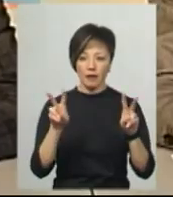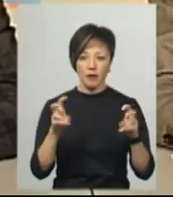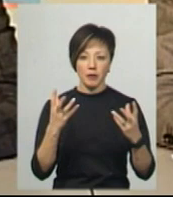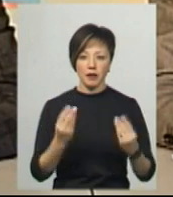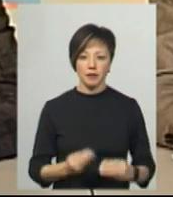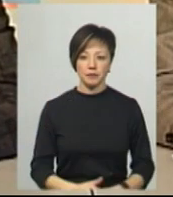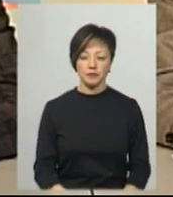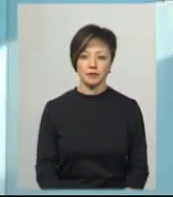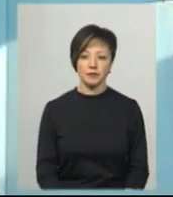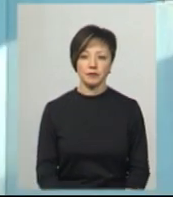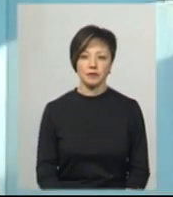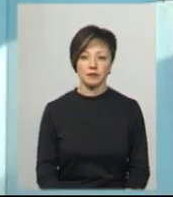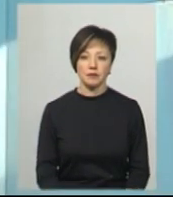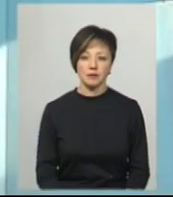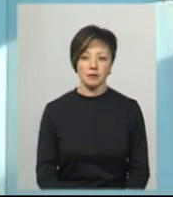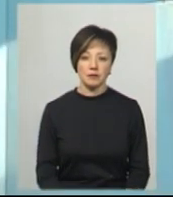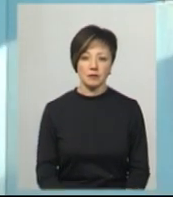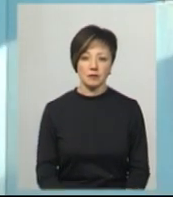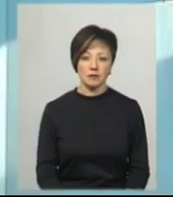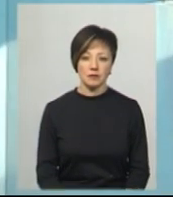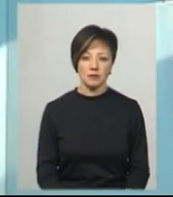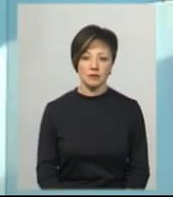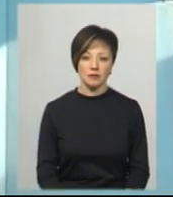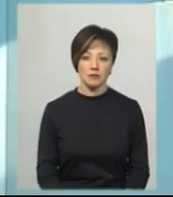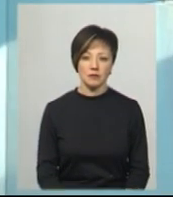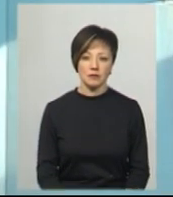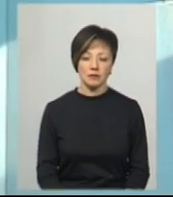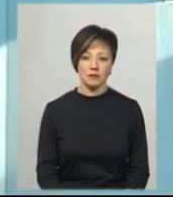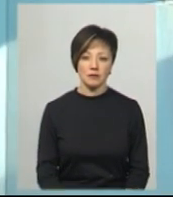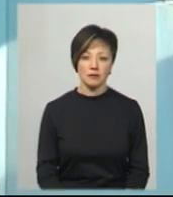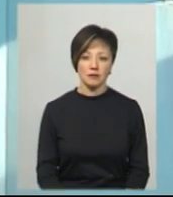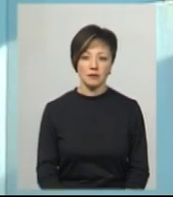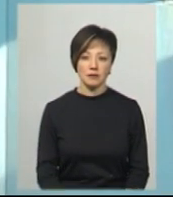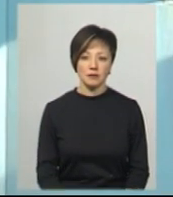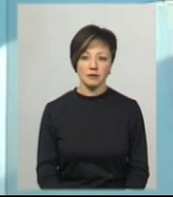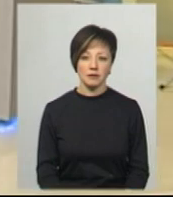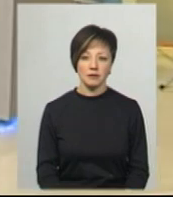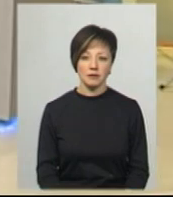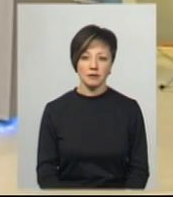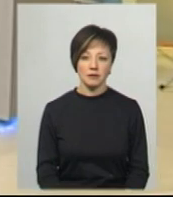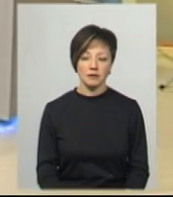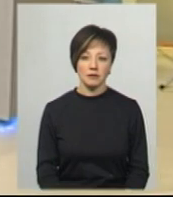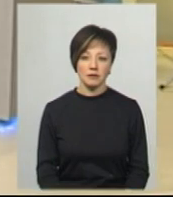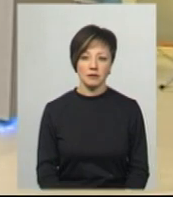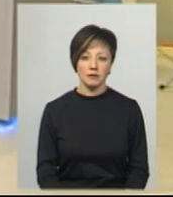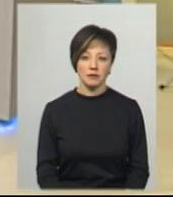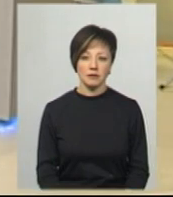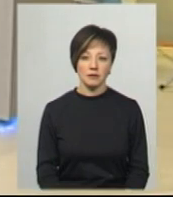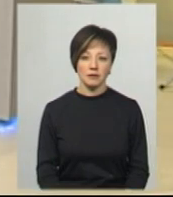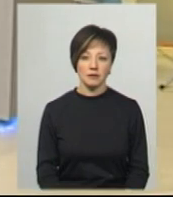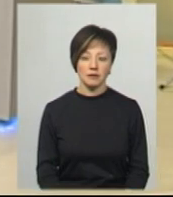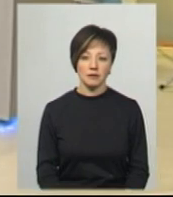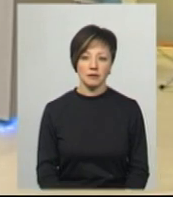дня». Всі підприємці повідомлені про те, що є закон України номер 481, якщо не помиляюсь, про державне